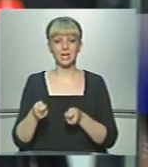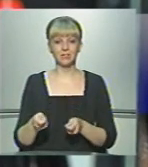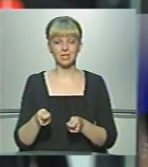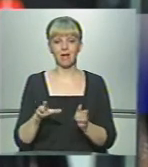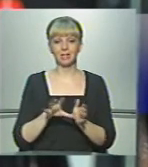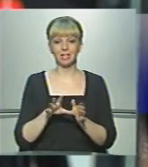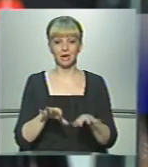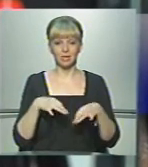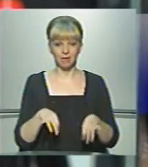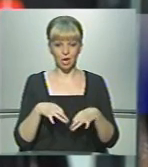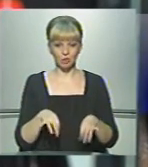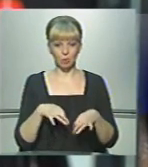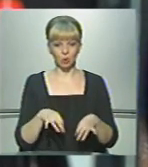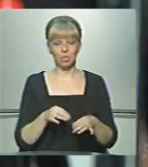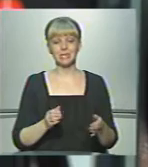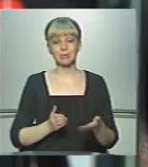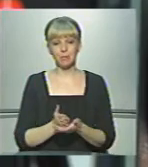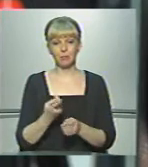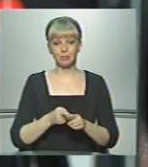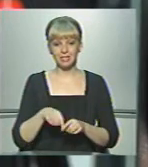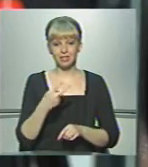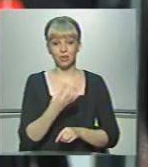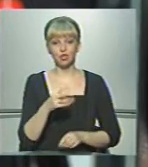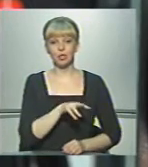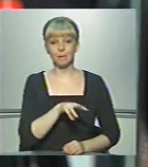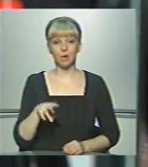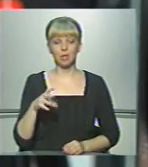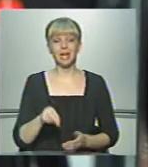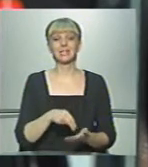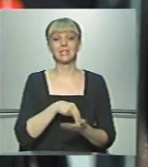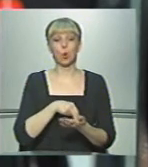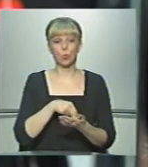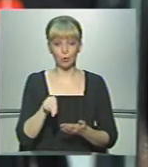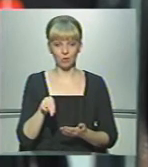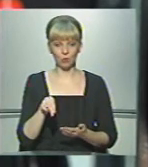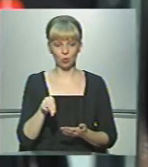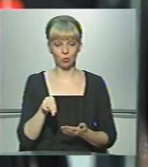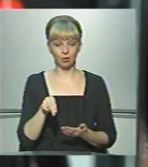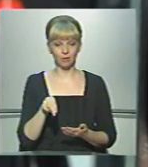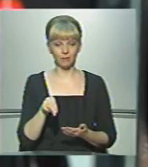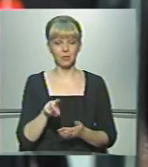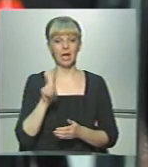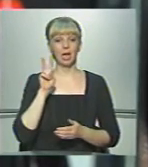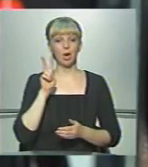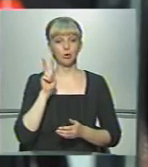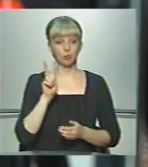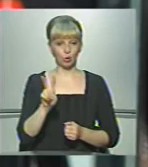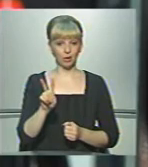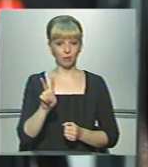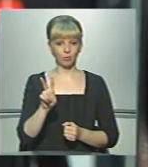саме електричним транспортом, спрямувати цих 24 мільйони на закупівлю тролейбусів